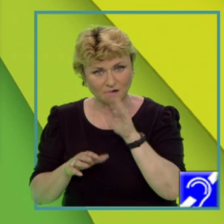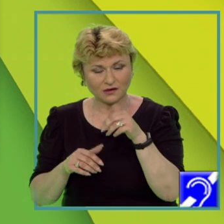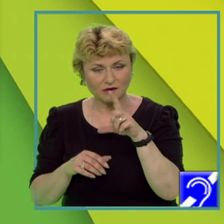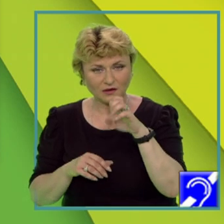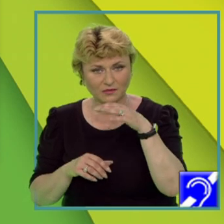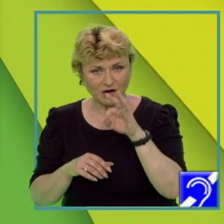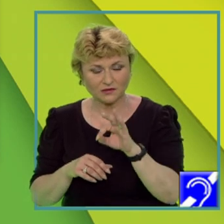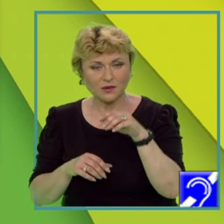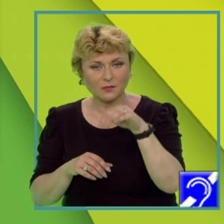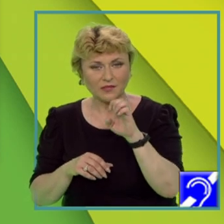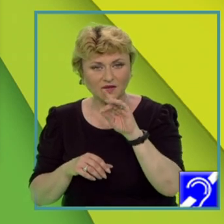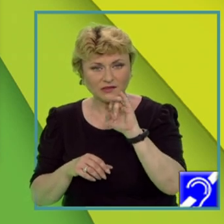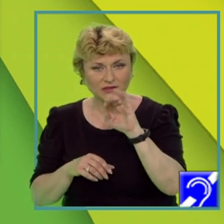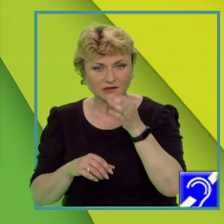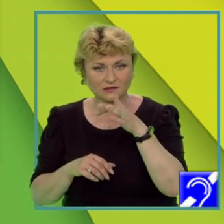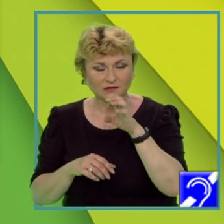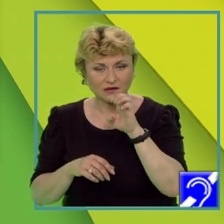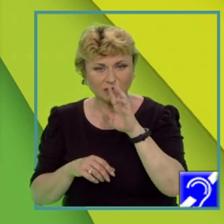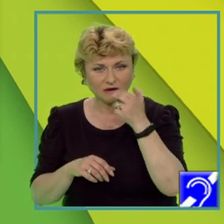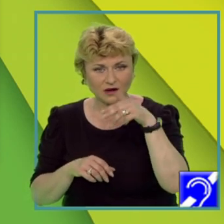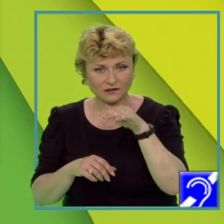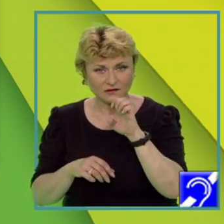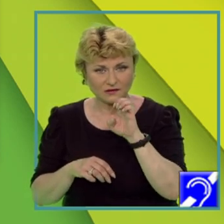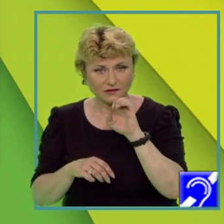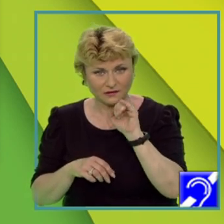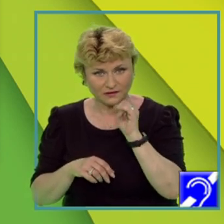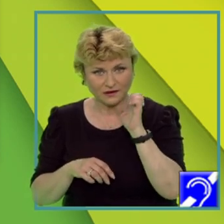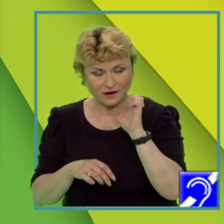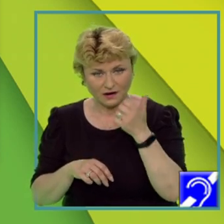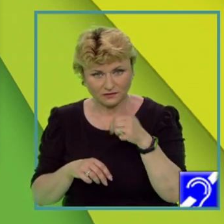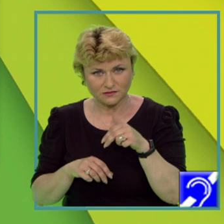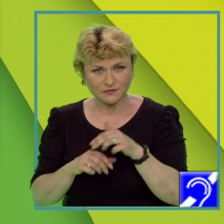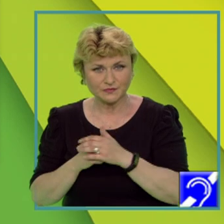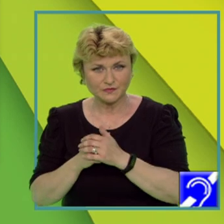mediteranean în regiunile estice și sudice.